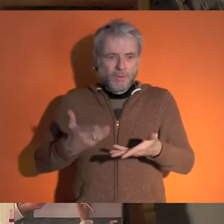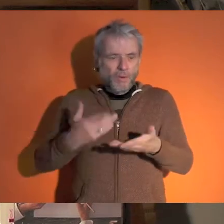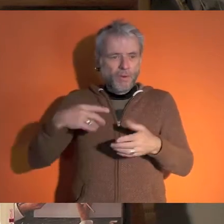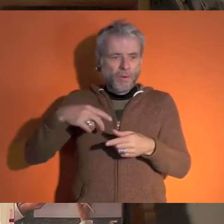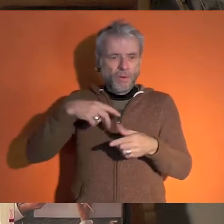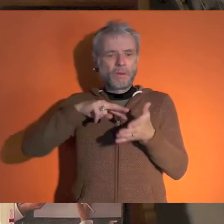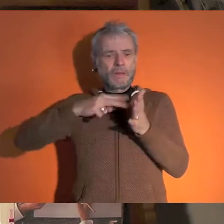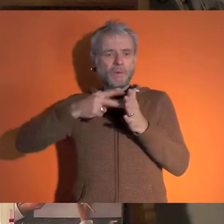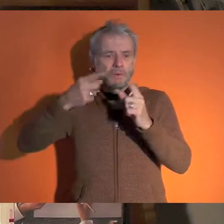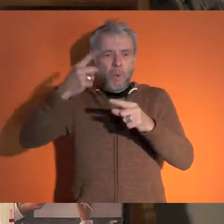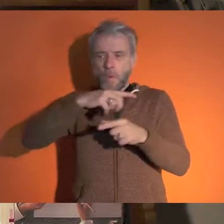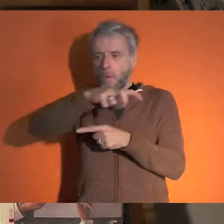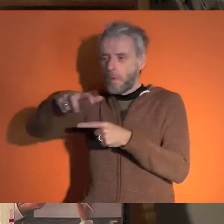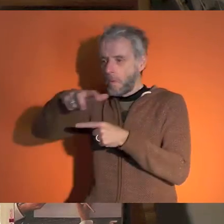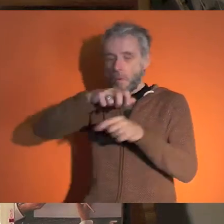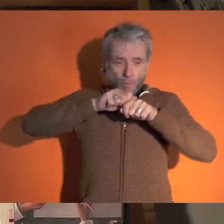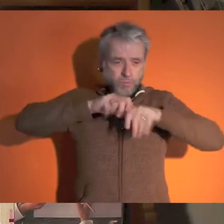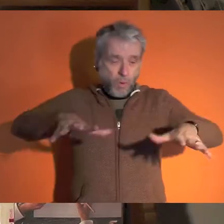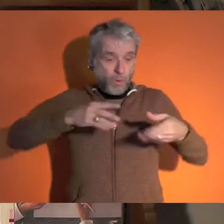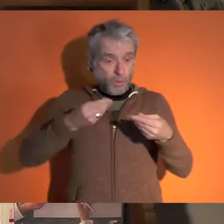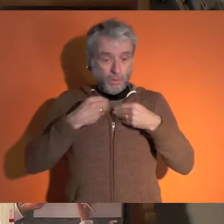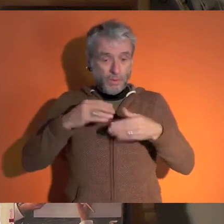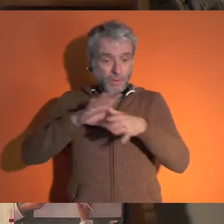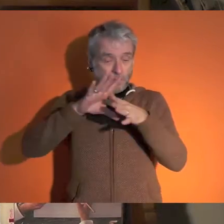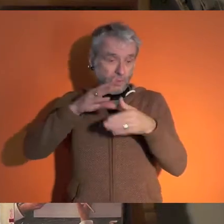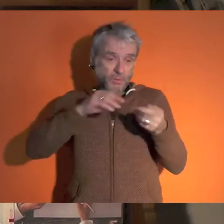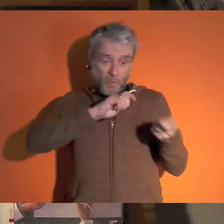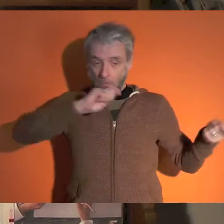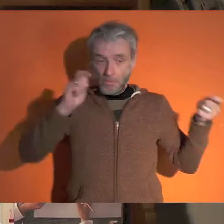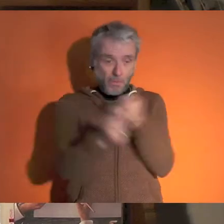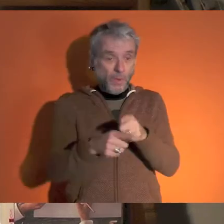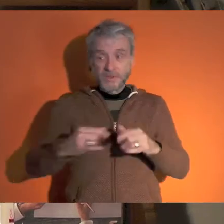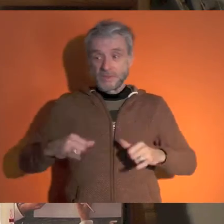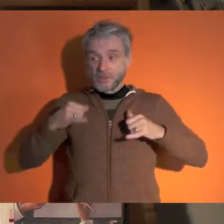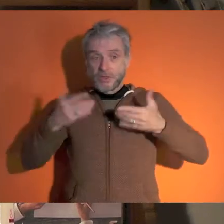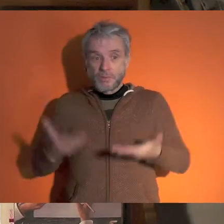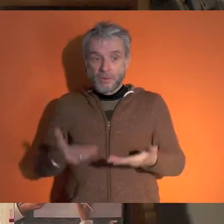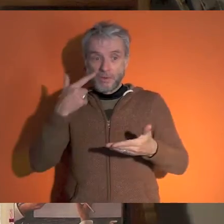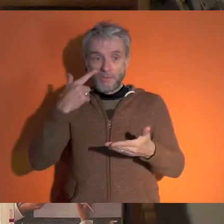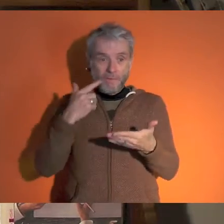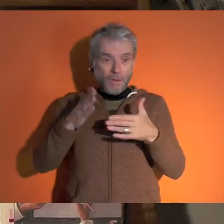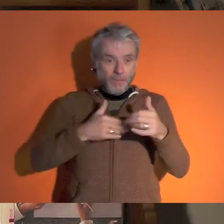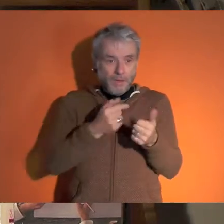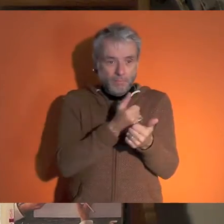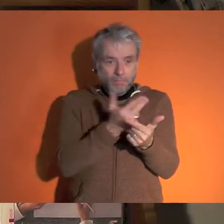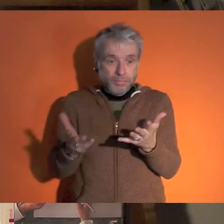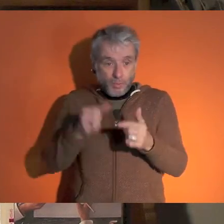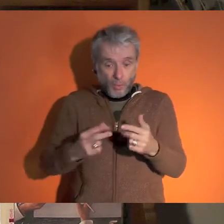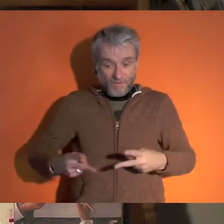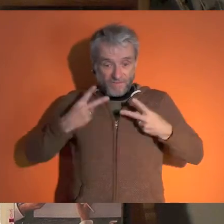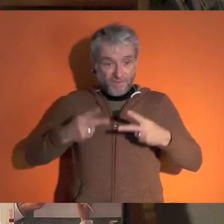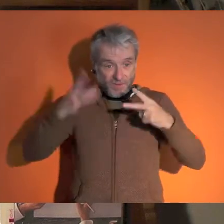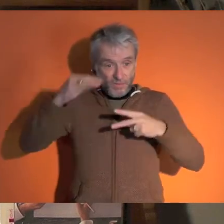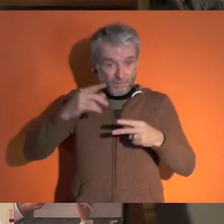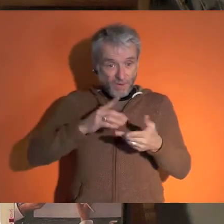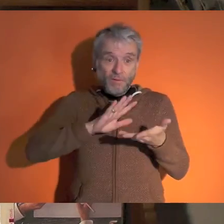où la robotisation change complètement la donne, à l'heure où de plus en plus, les jeunes vont avoir différentes carrières